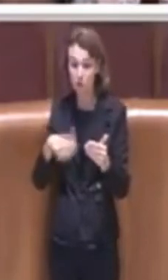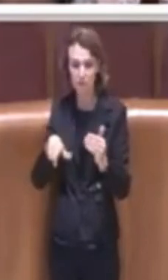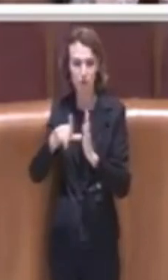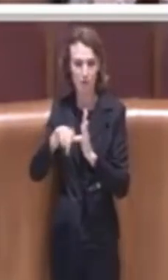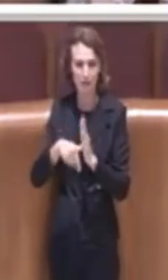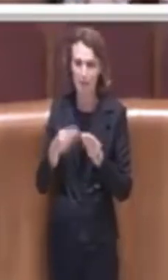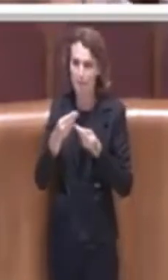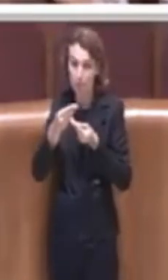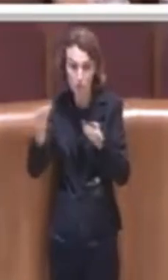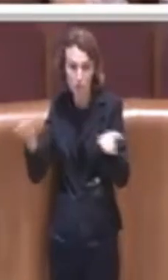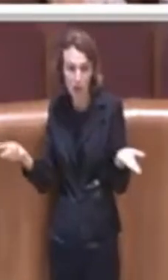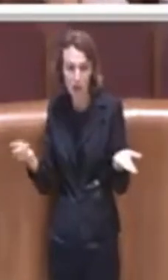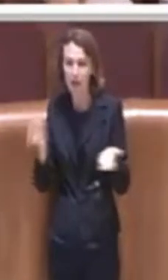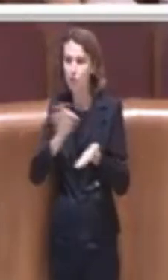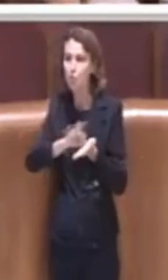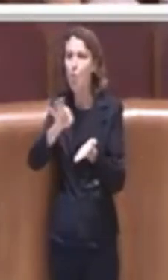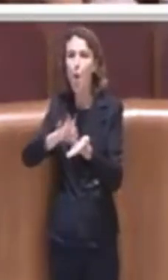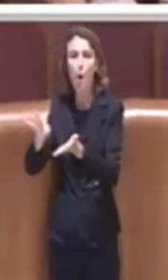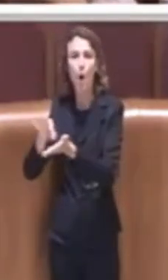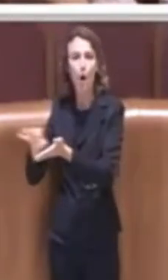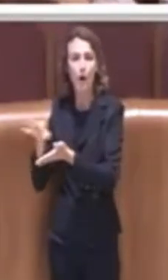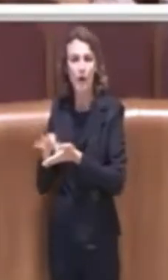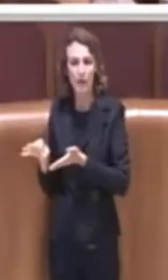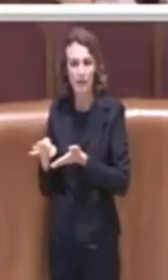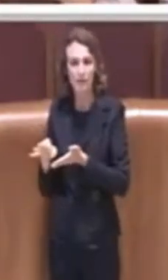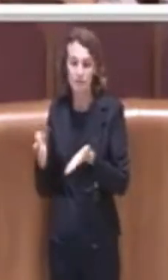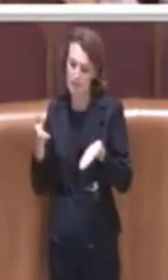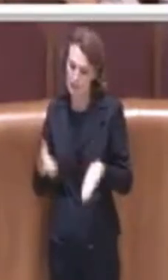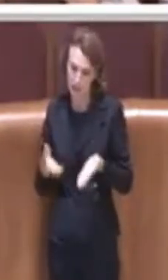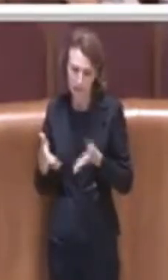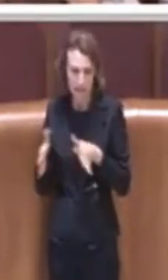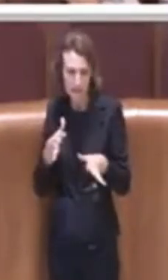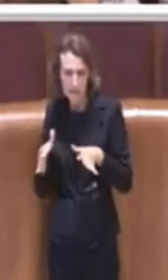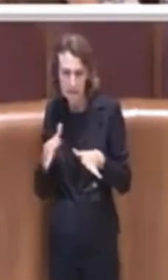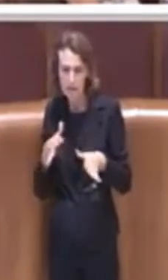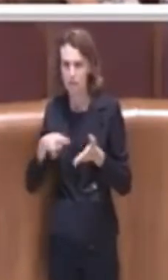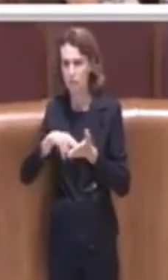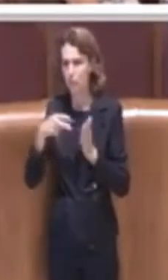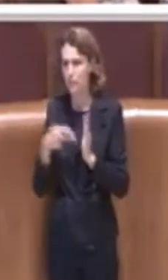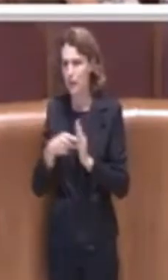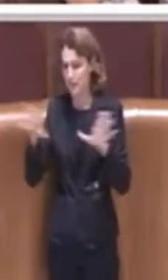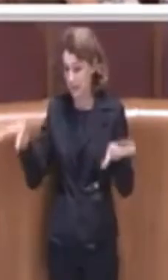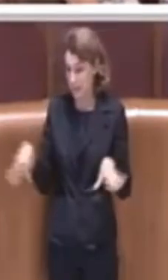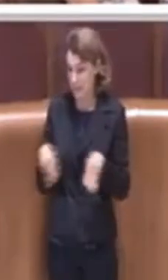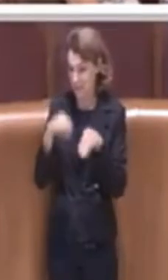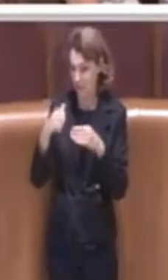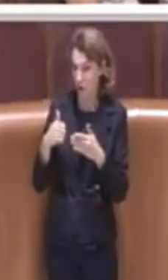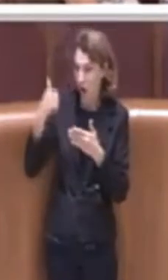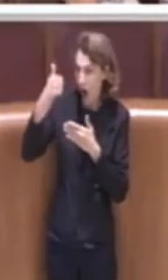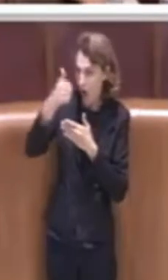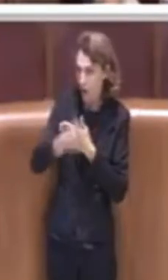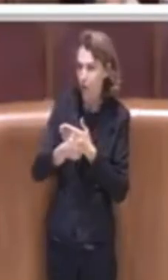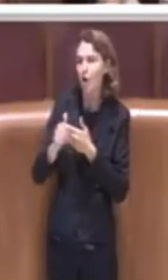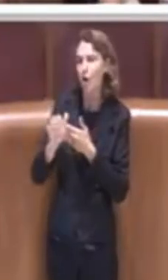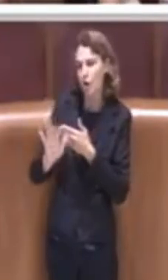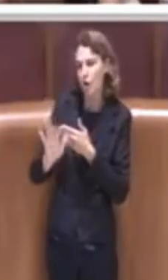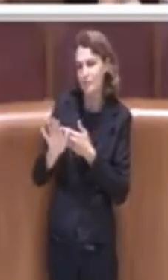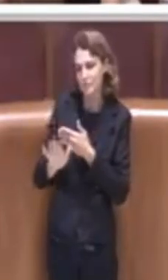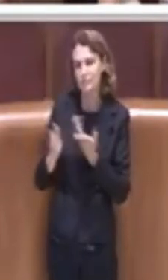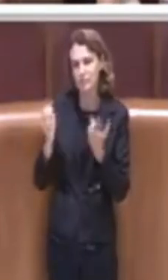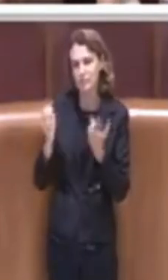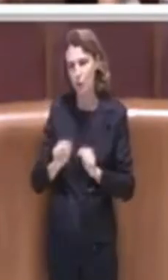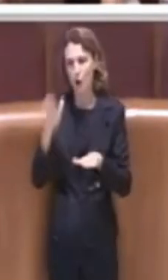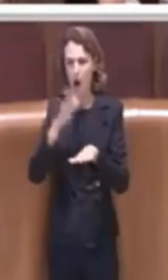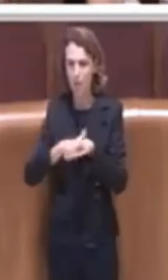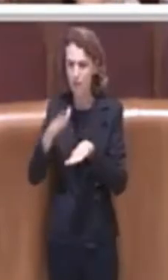alle scuole che in questo momento sono presi dai problemi di inizio d'anno di potersi abituare o poter